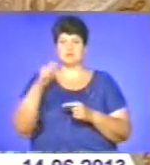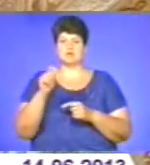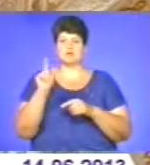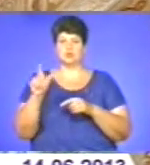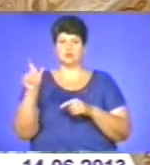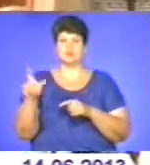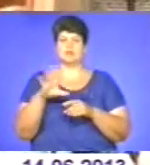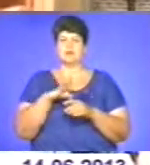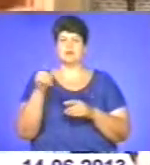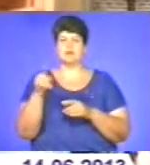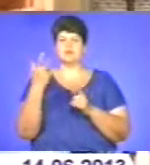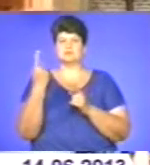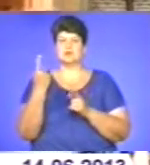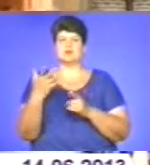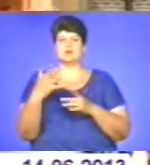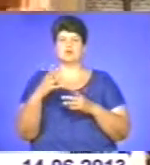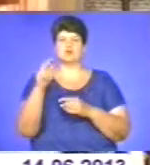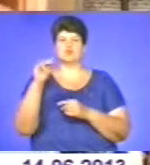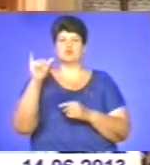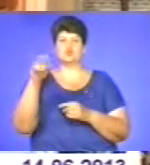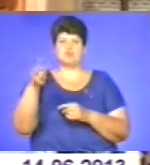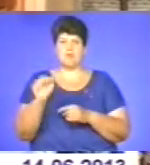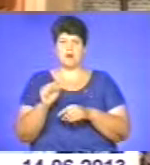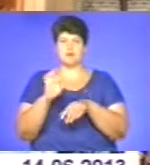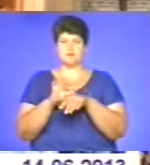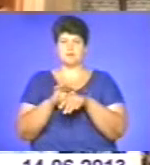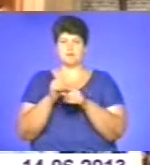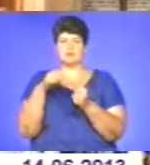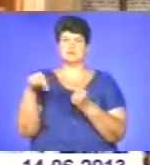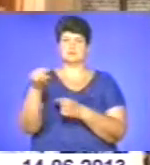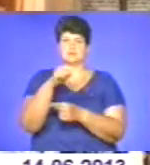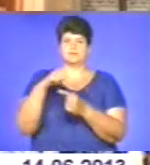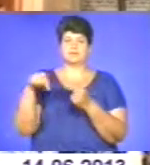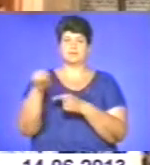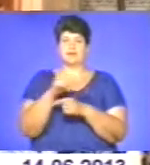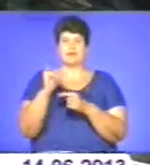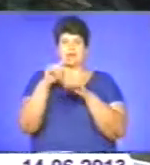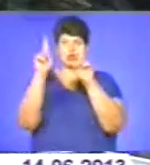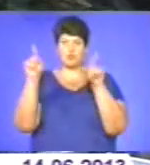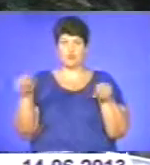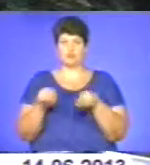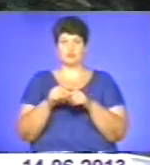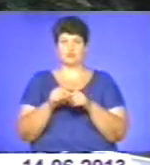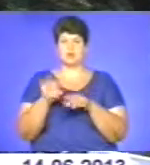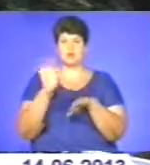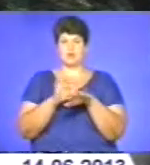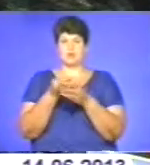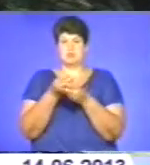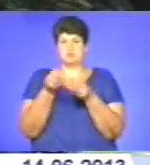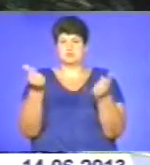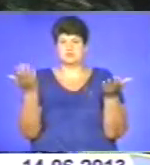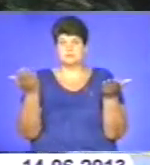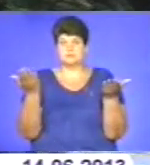епідемія чуми. Коли навколо нього хресним ходом обнесли ікону, раптово хвороба зникла. Якщо ми йдемо з усумнівом,